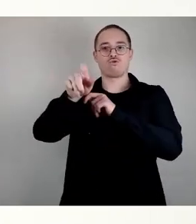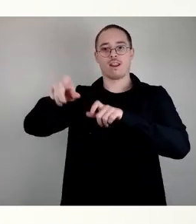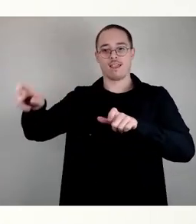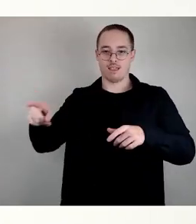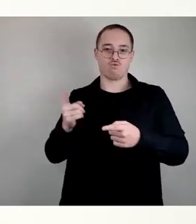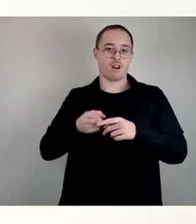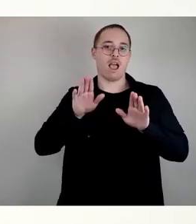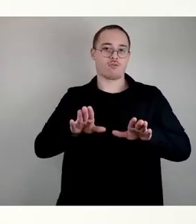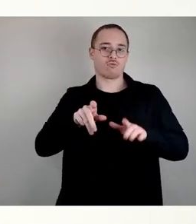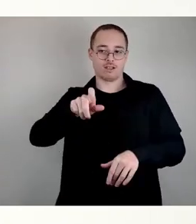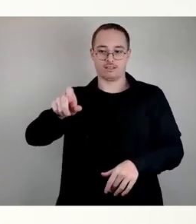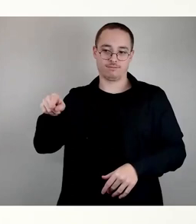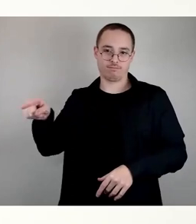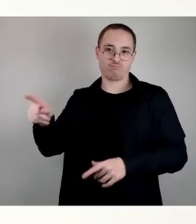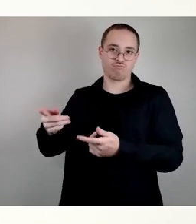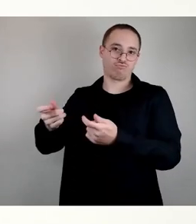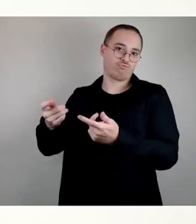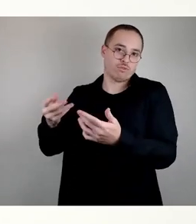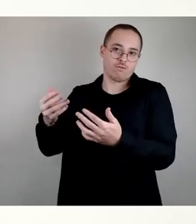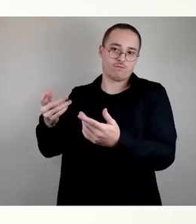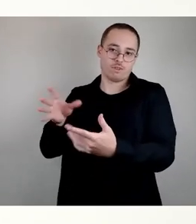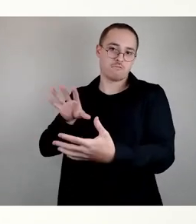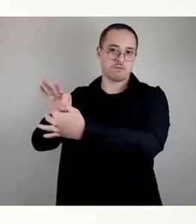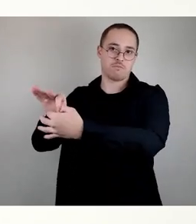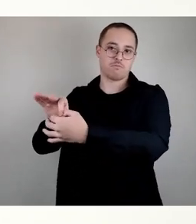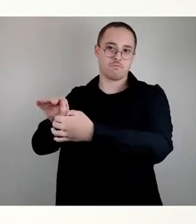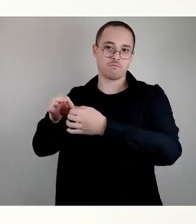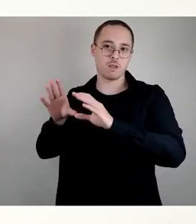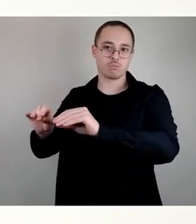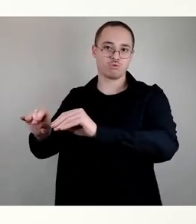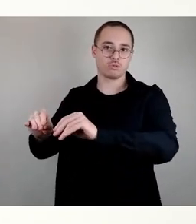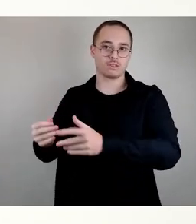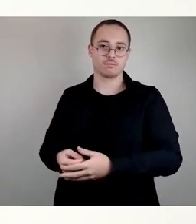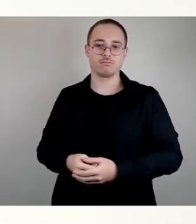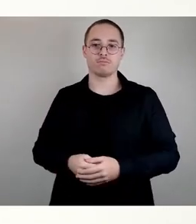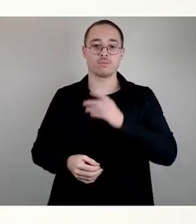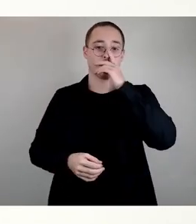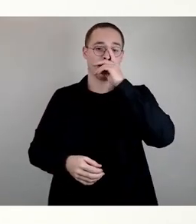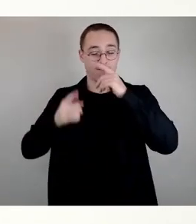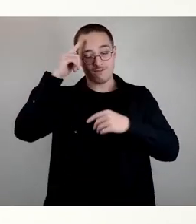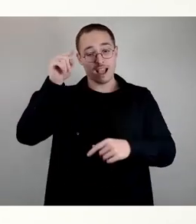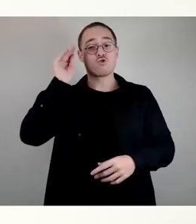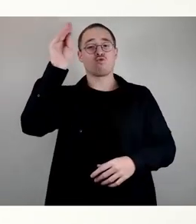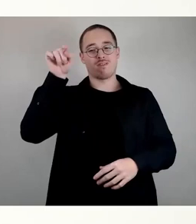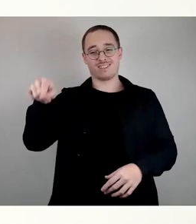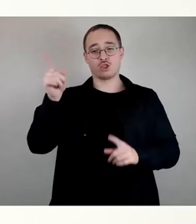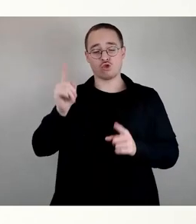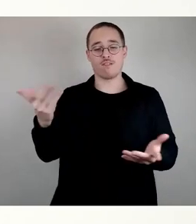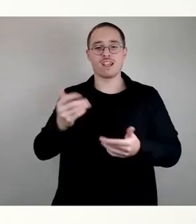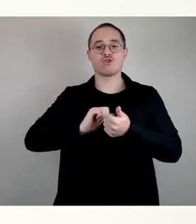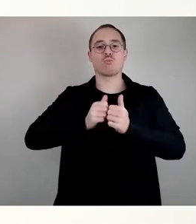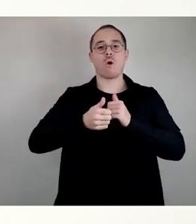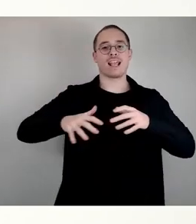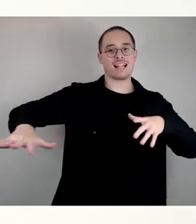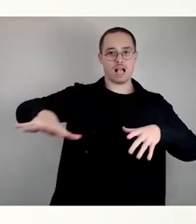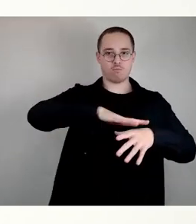aktivieren. Sie wissen, dass perspektivisch dort ein Sportcampus entstehen soll mit einer Spezialturnhalle. Das